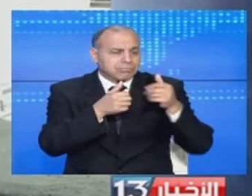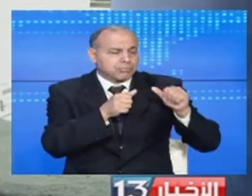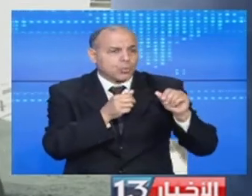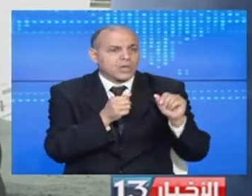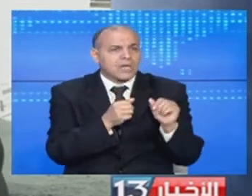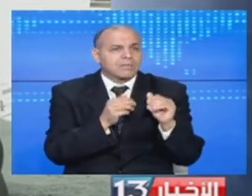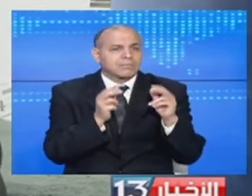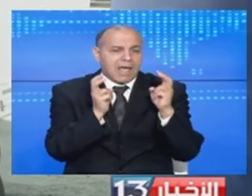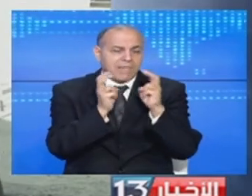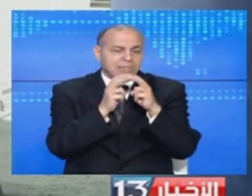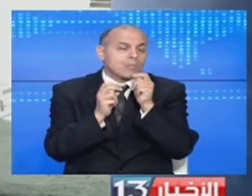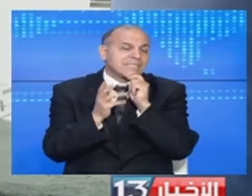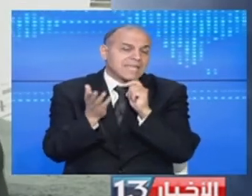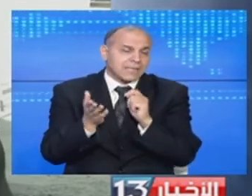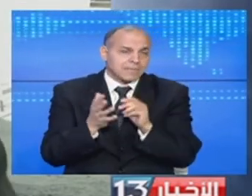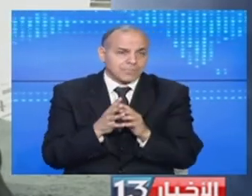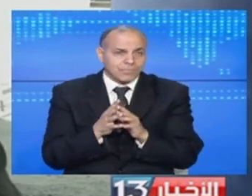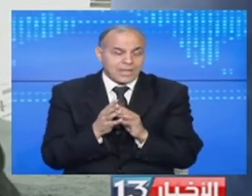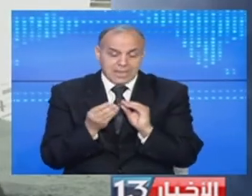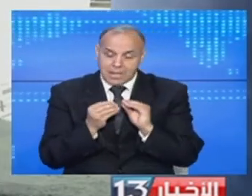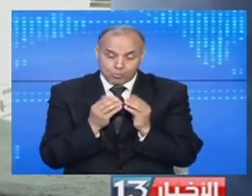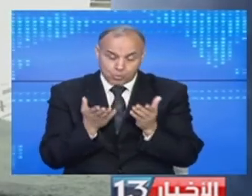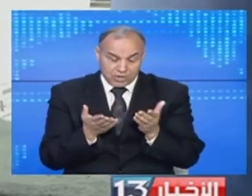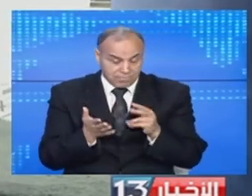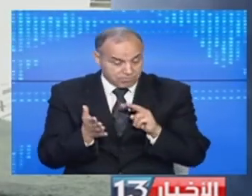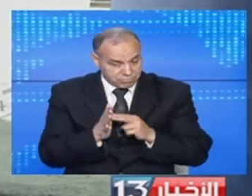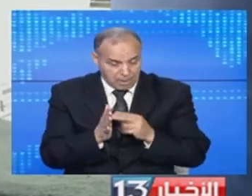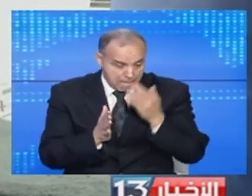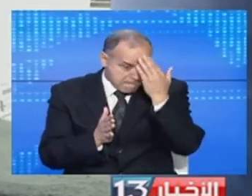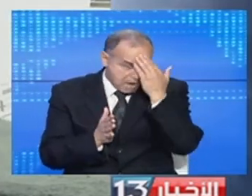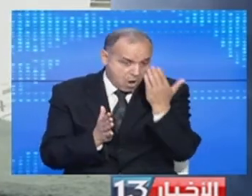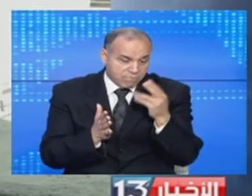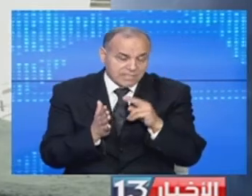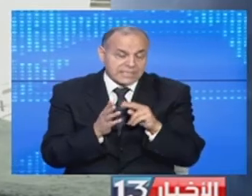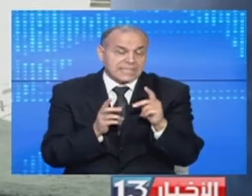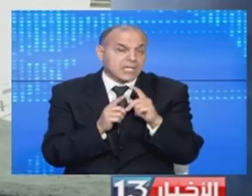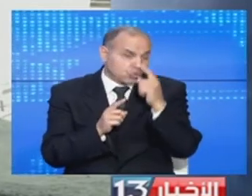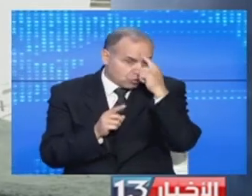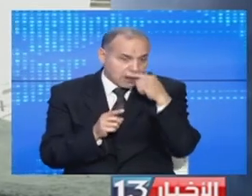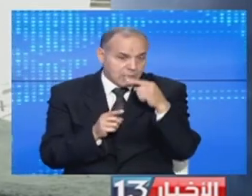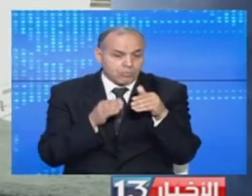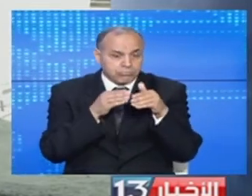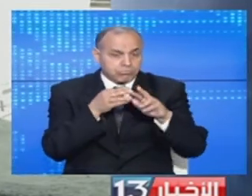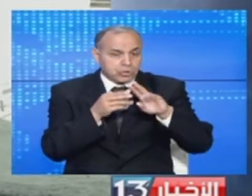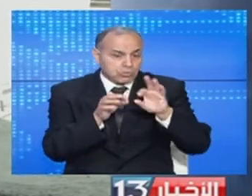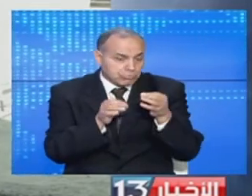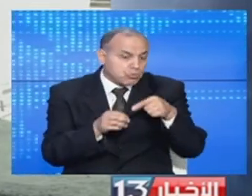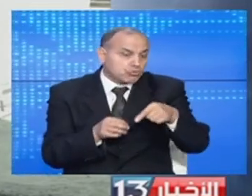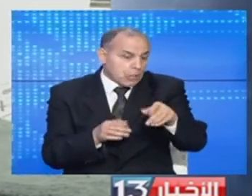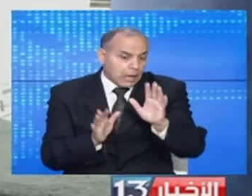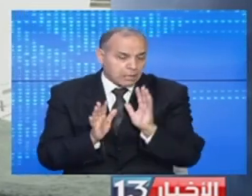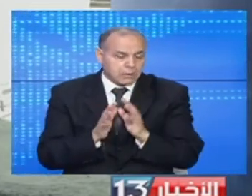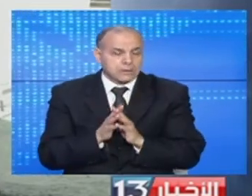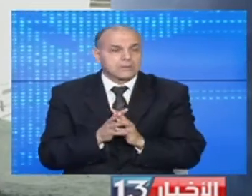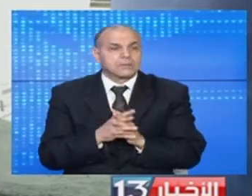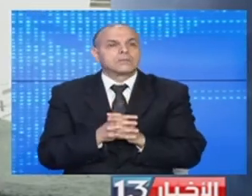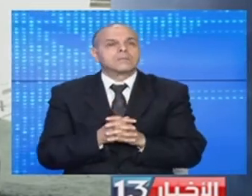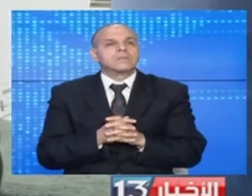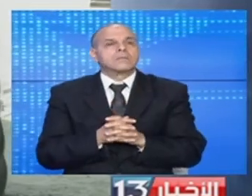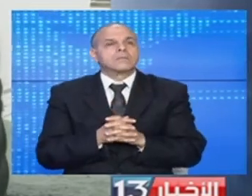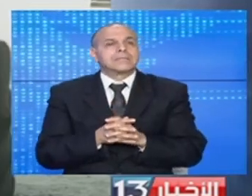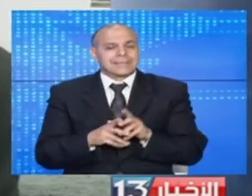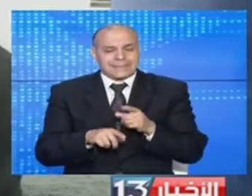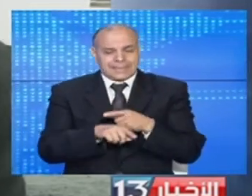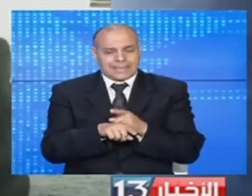بشبكة الكهرباء هذه إشكالية فنية معلو خيان مستيق إن شاء الله توقع تجاوز الإشكاليات العالقة وإن شاء الله في